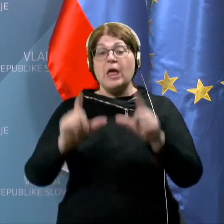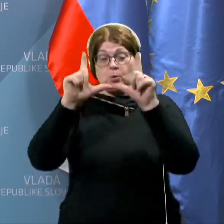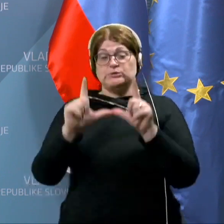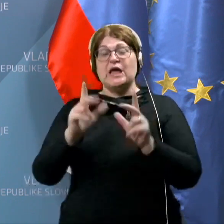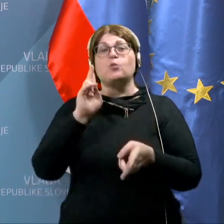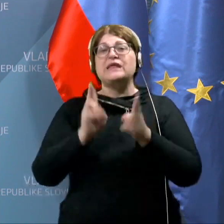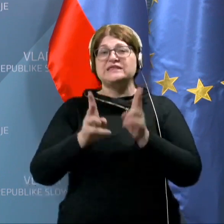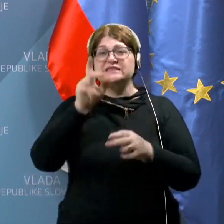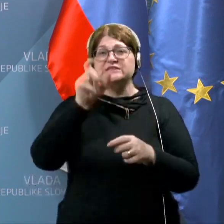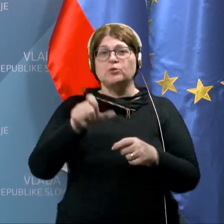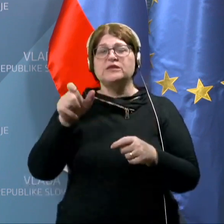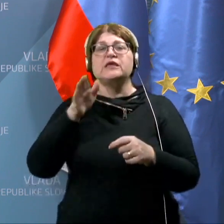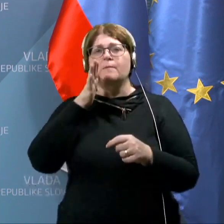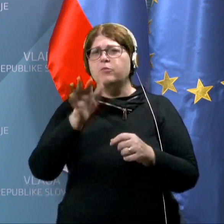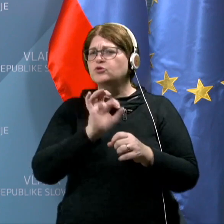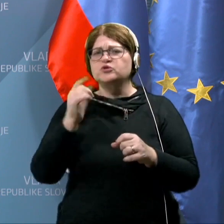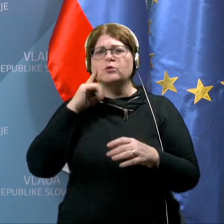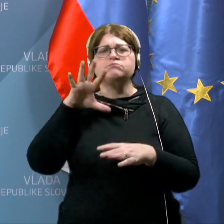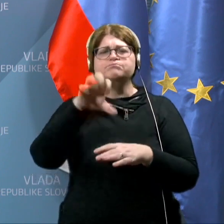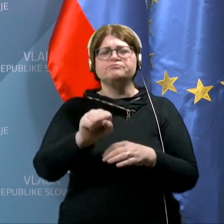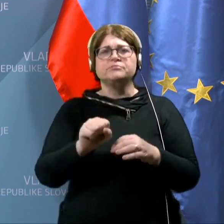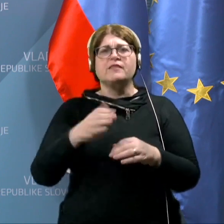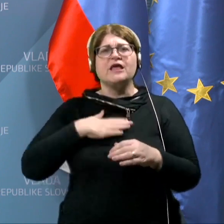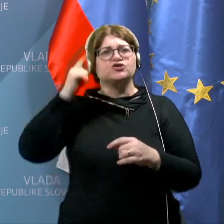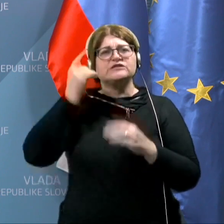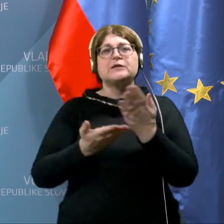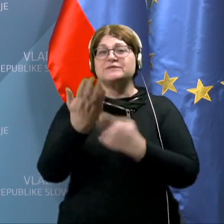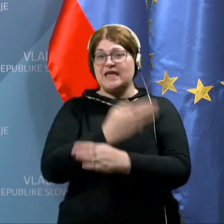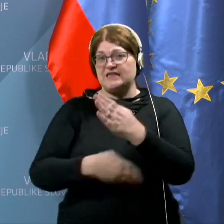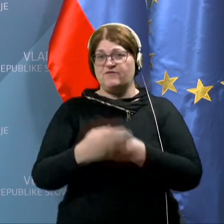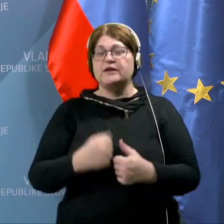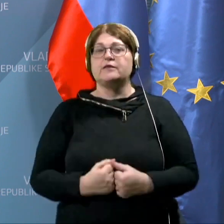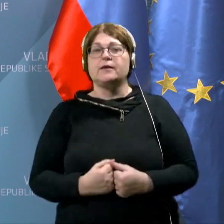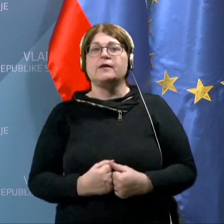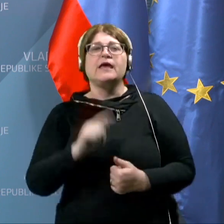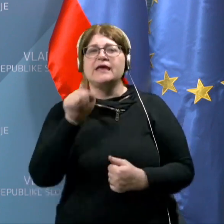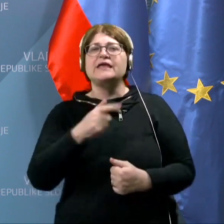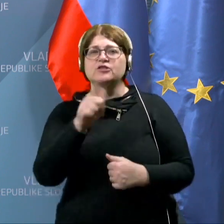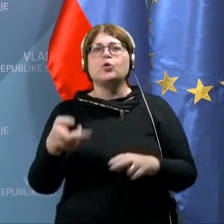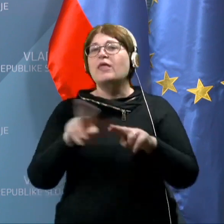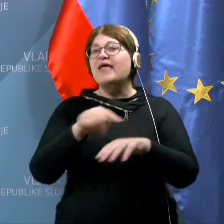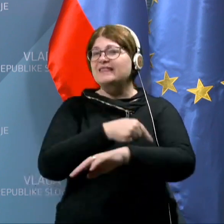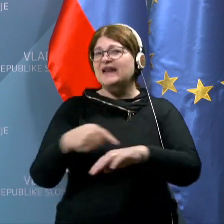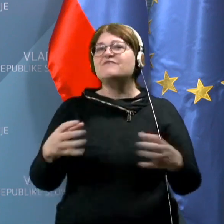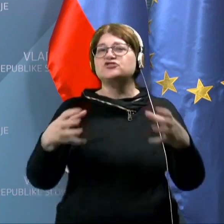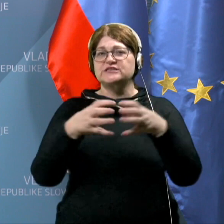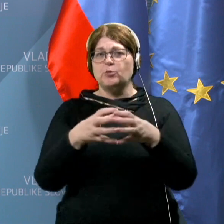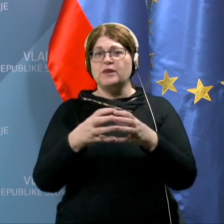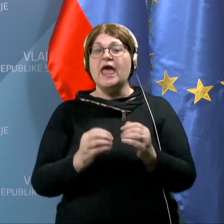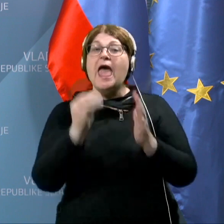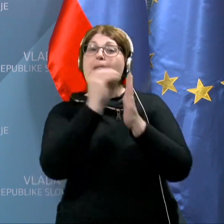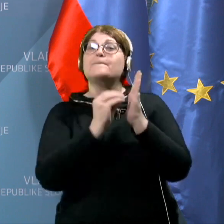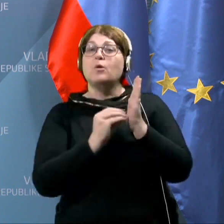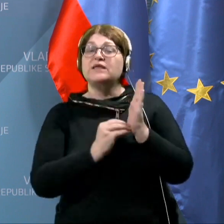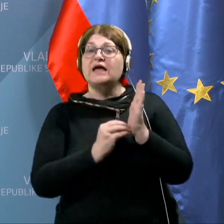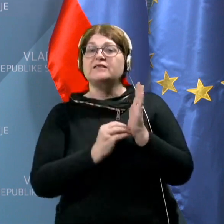sodniki bodo zagotovo prepoznali našo skrb za invalide, kar in druge najranljivejše skupine. Podatke